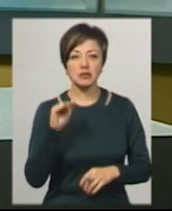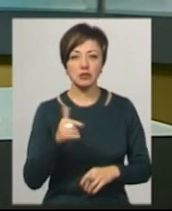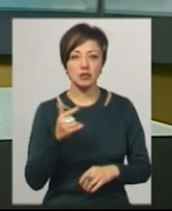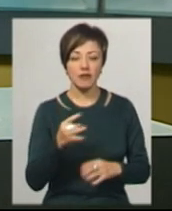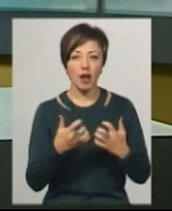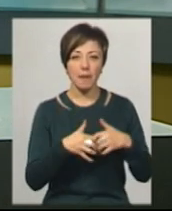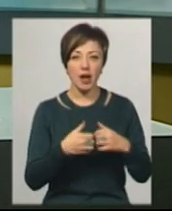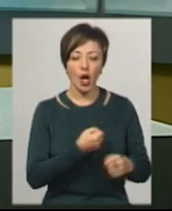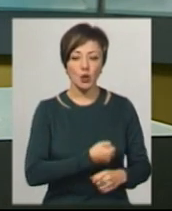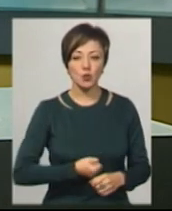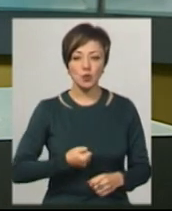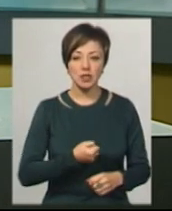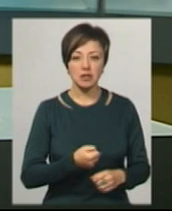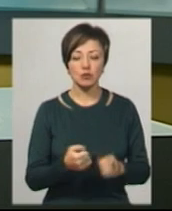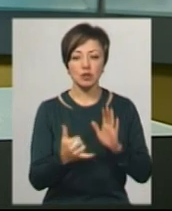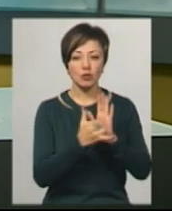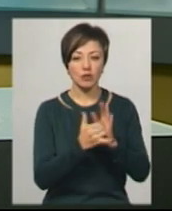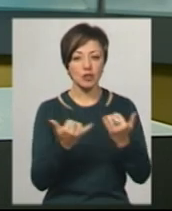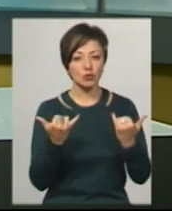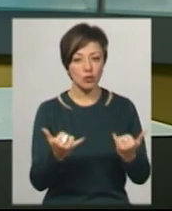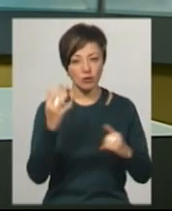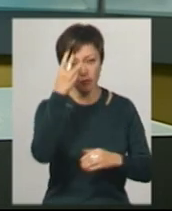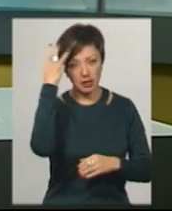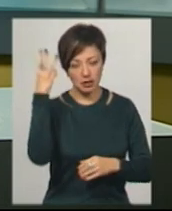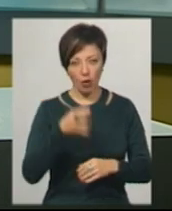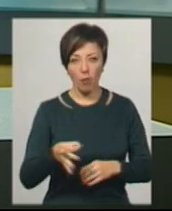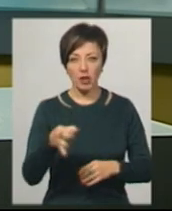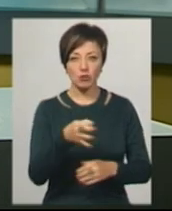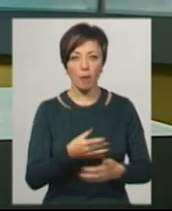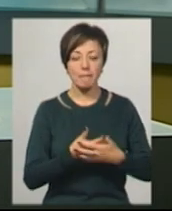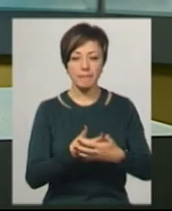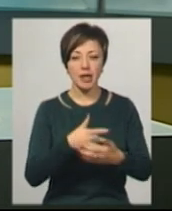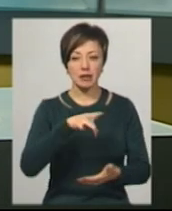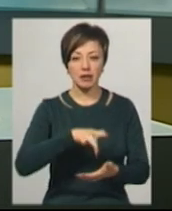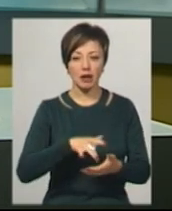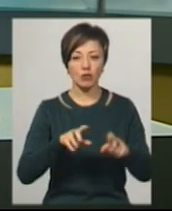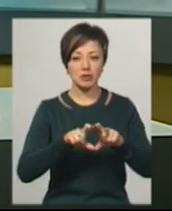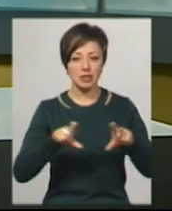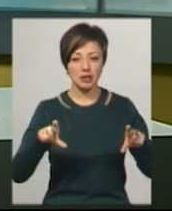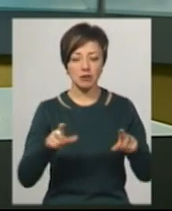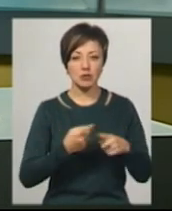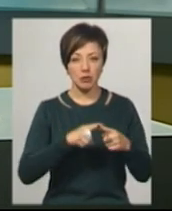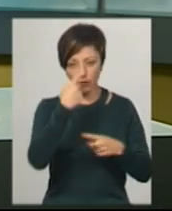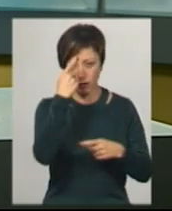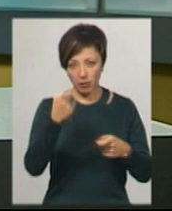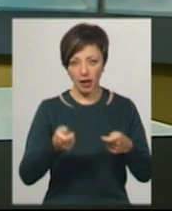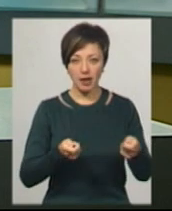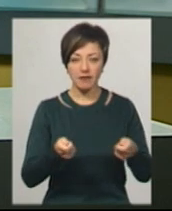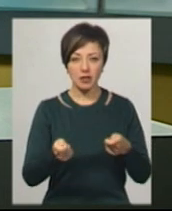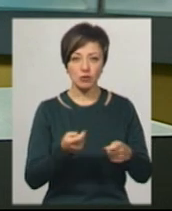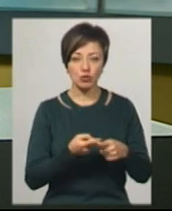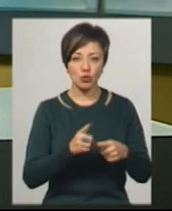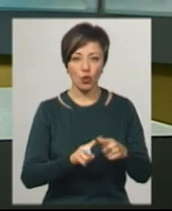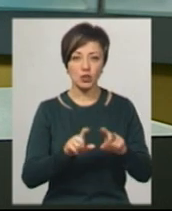апарат ультразвукового дослідження встановили сьогодні у Хмельницькому обласному перинатальному центрі. Про це повідомила керівниця цього